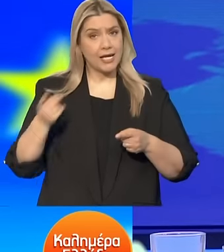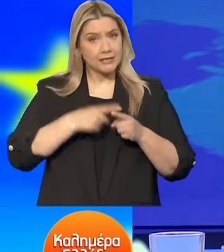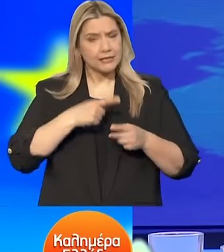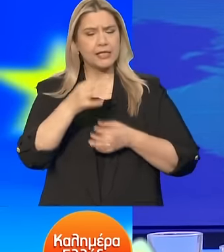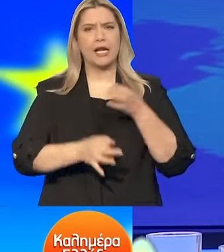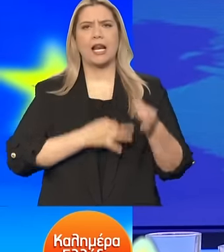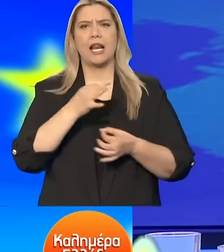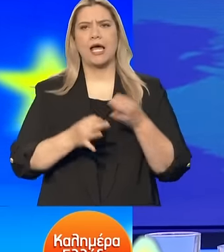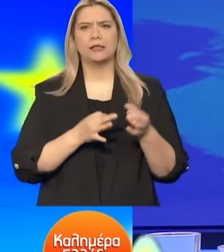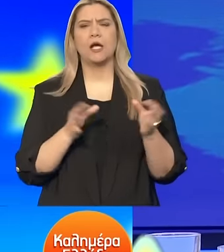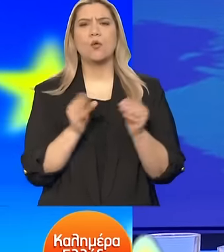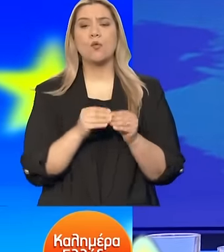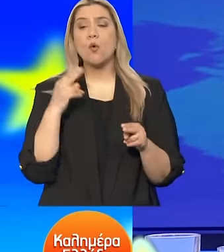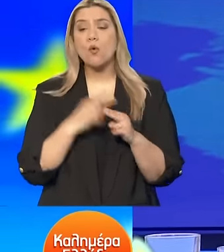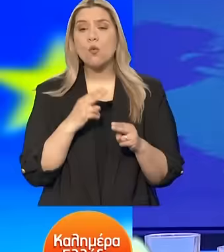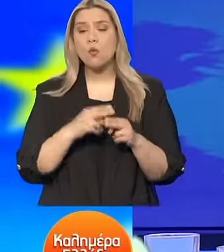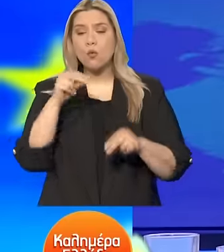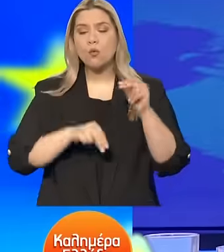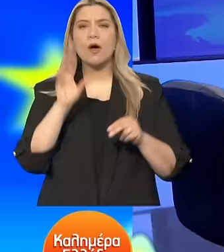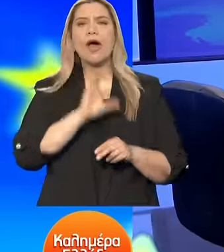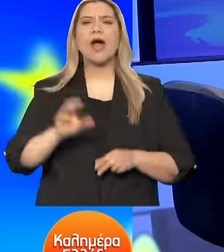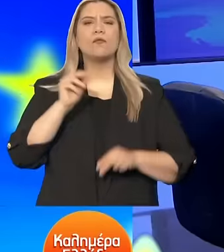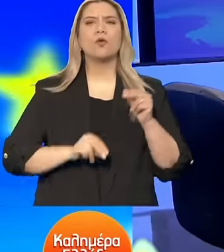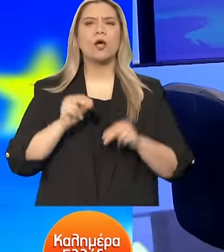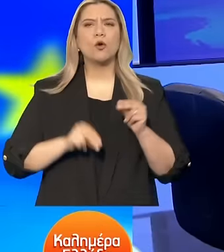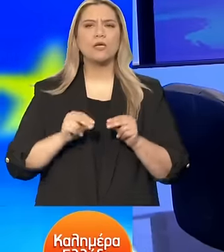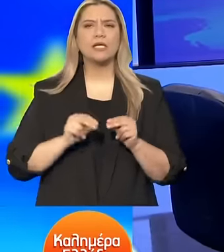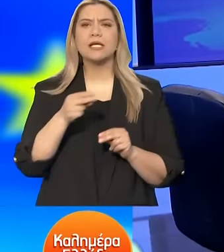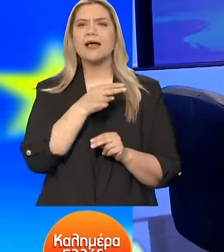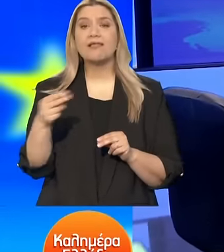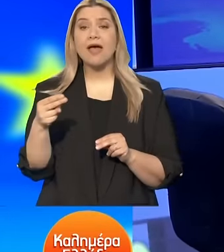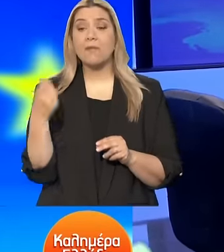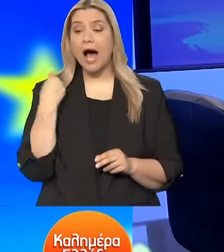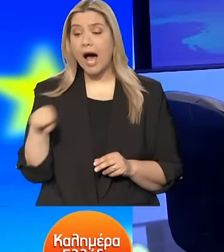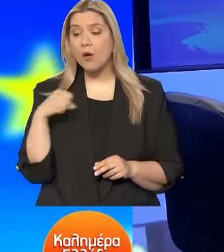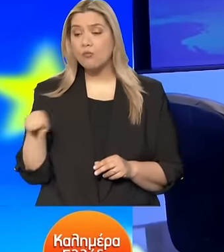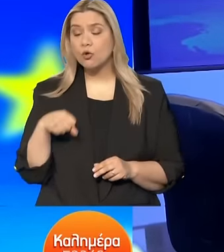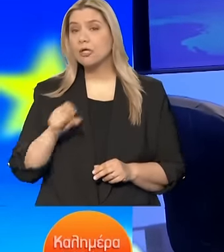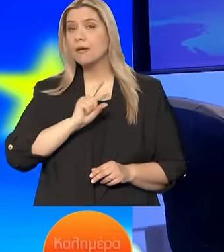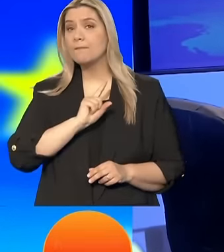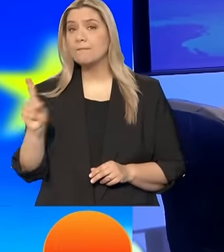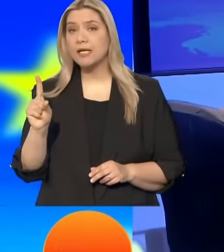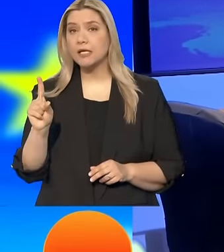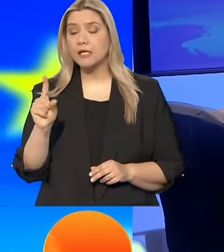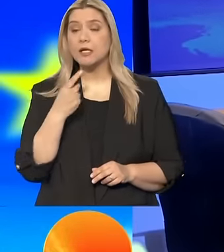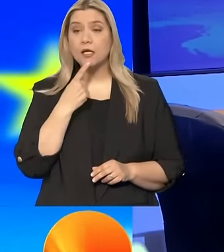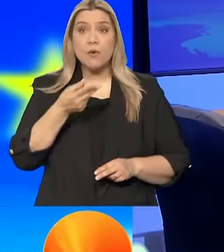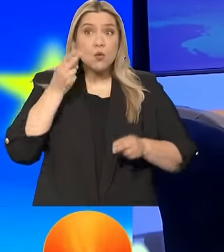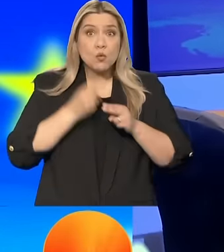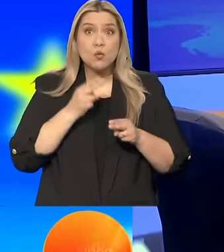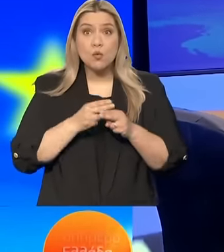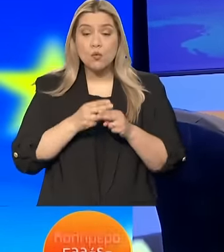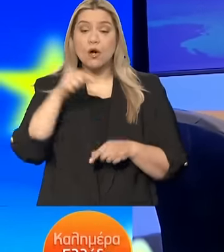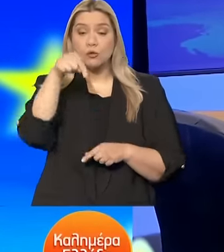με την κρισιμότητα των εκλογών. Το θέμα της αποχής, ότι είναι κρίσιμες και σημαντικές